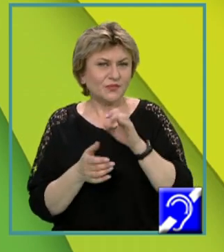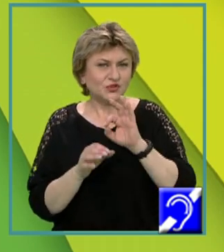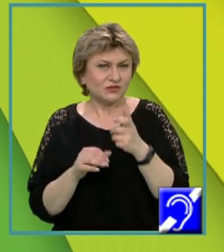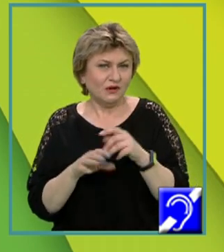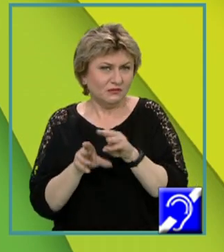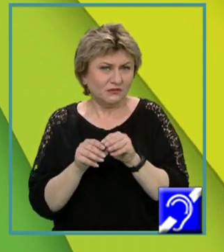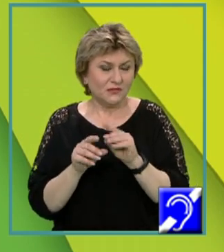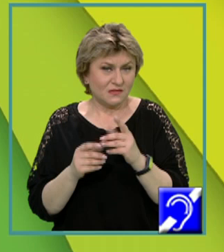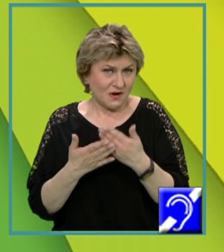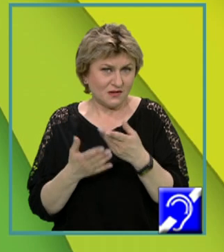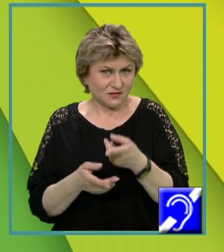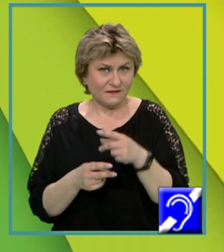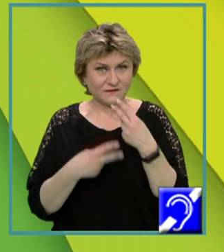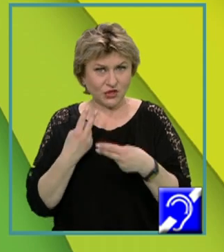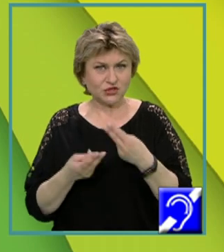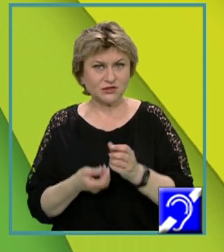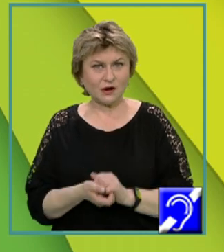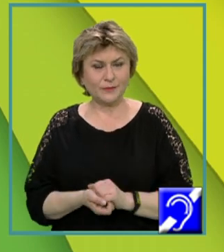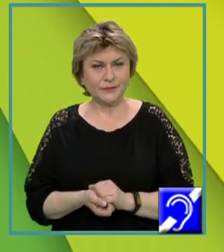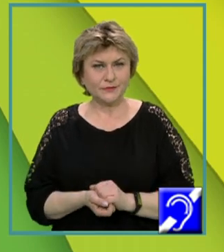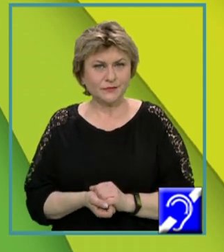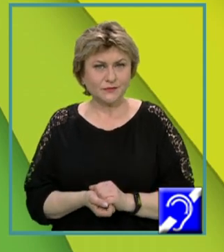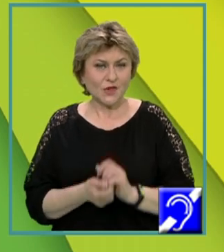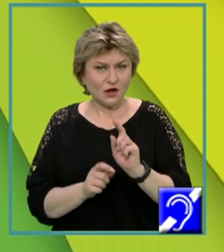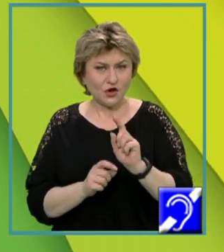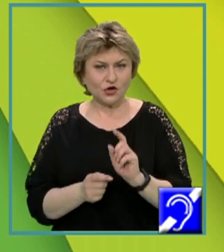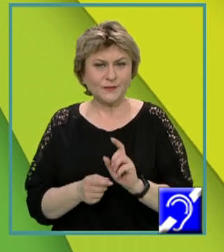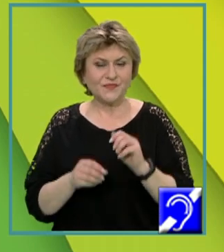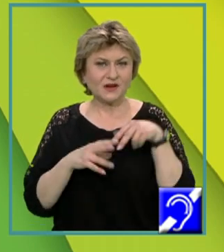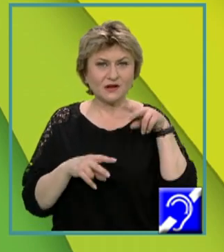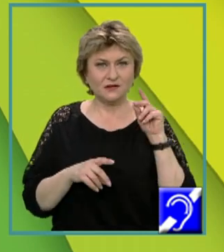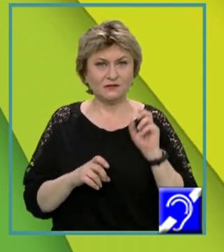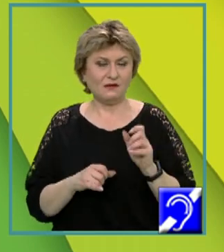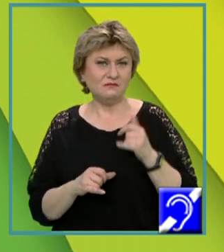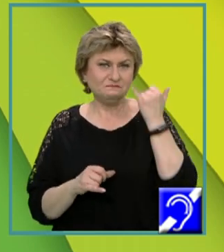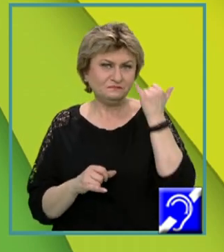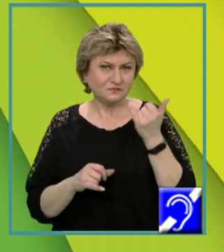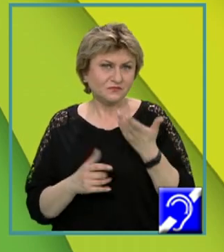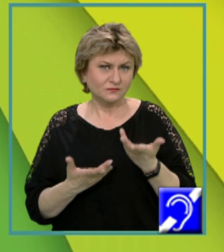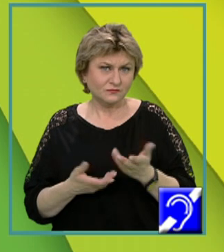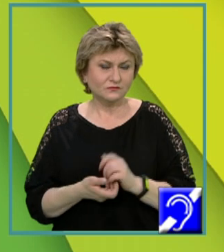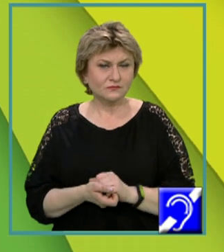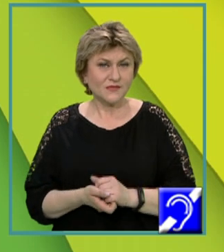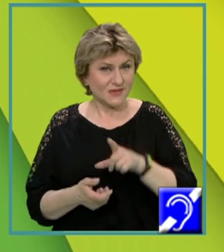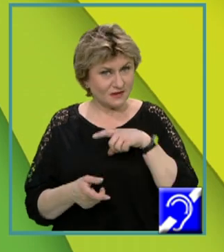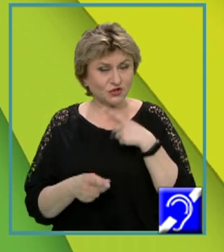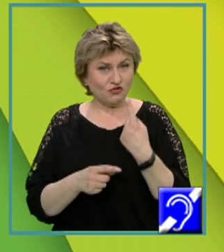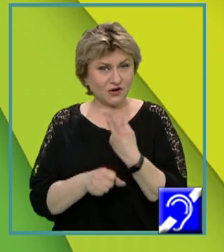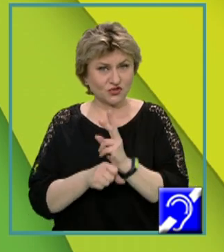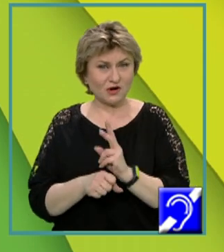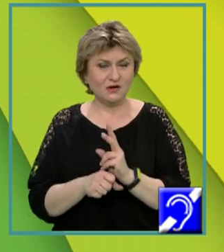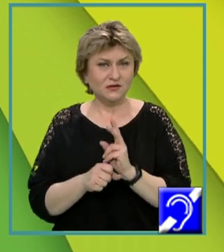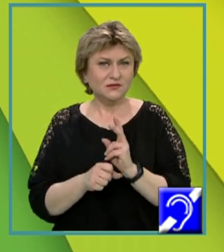acestora. Folosirea lor înainte de inițializare este o greșeală